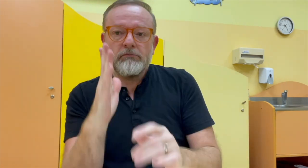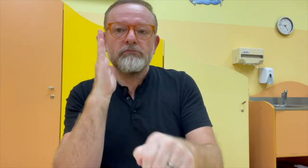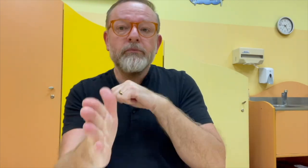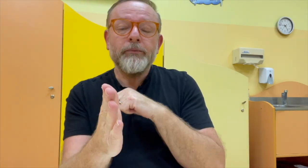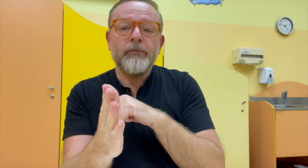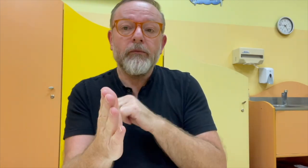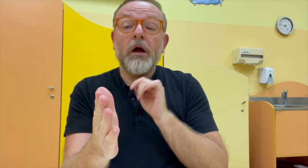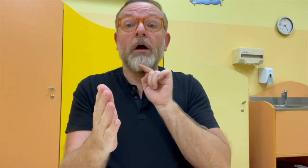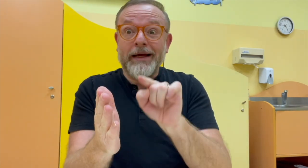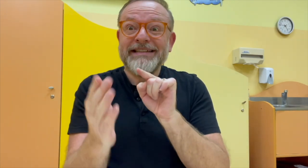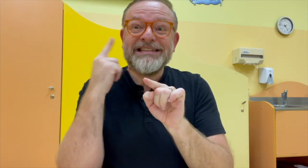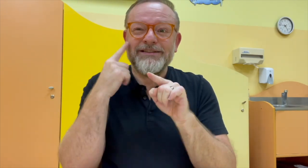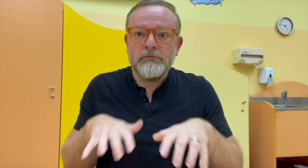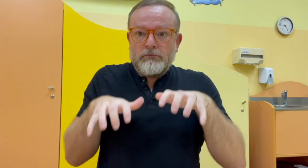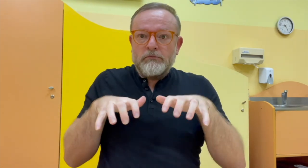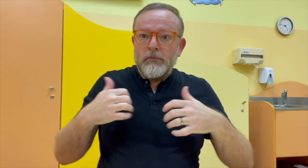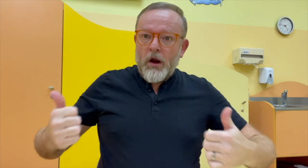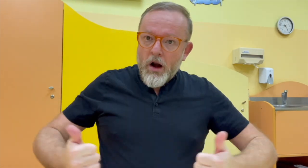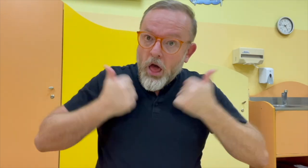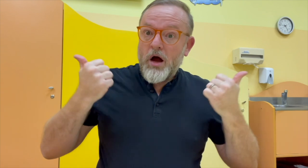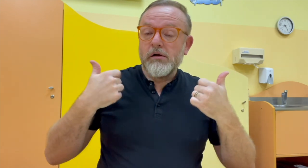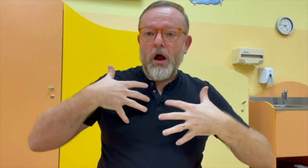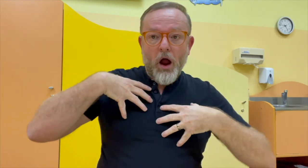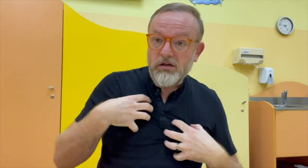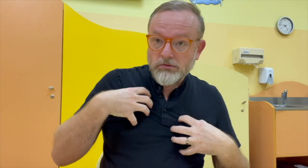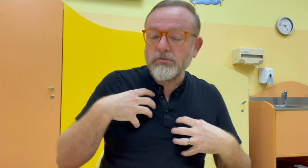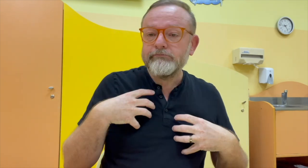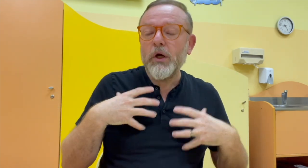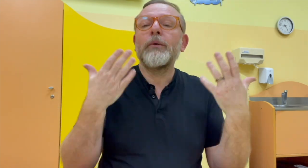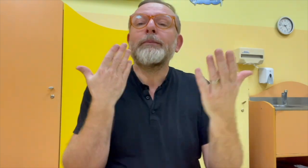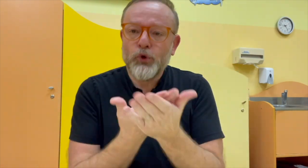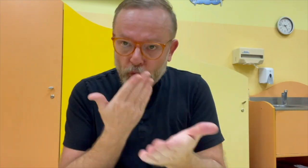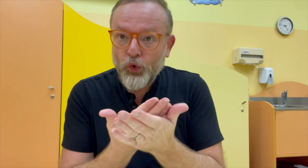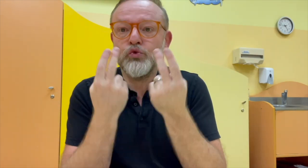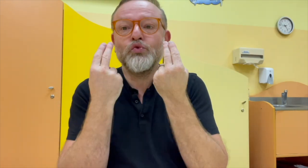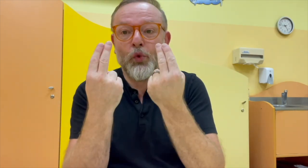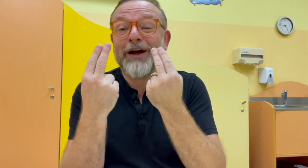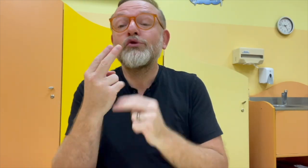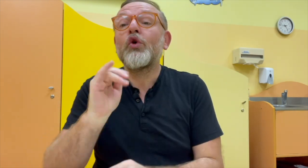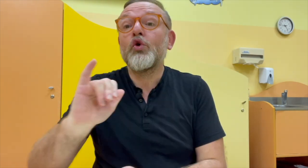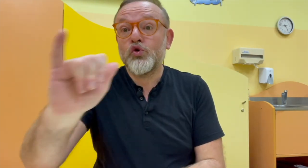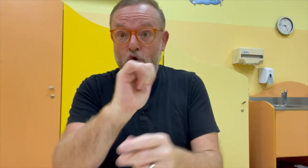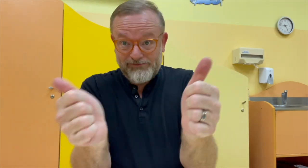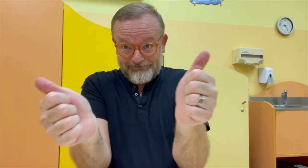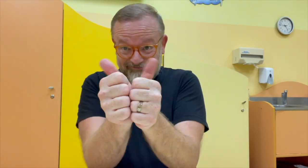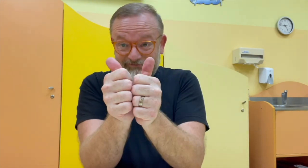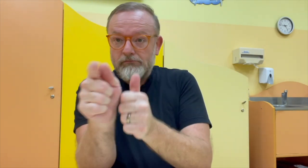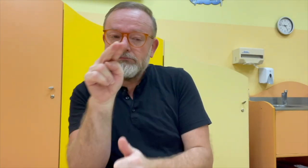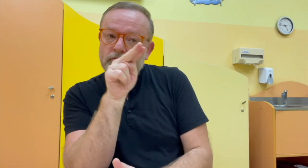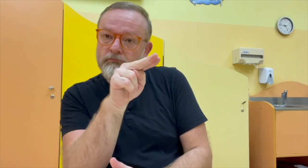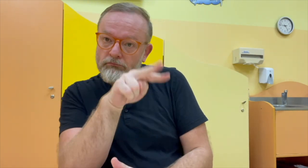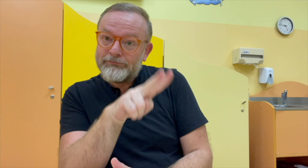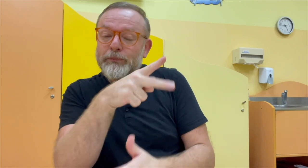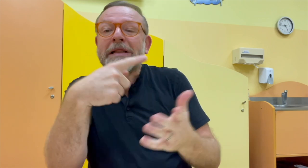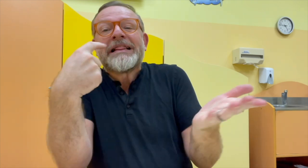pořádku, protože to jsou o nějaké charakteristiky té dané kultury. Ale samozřejmě může se stát, že se to nesetká s